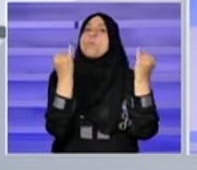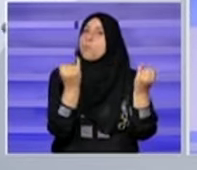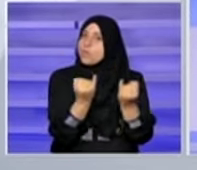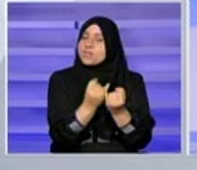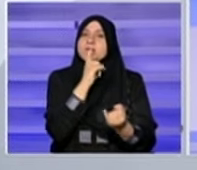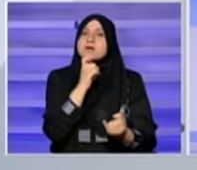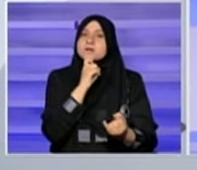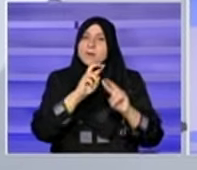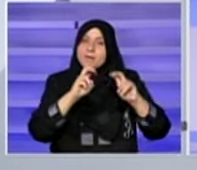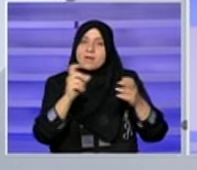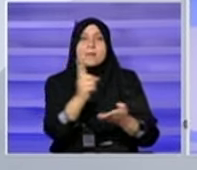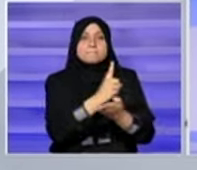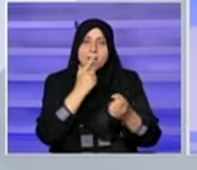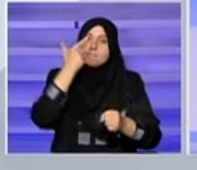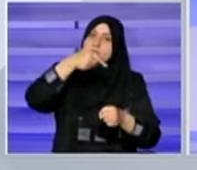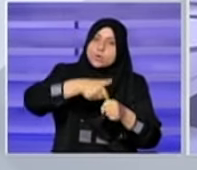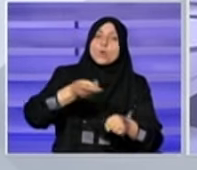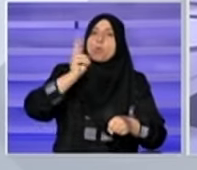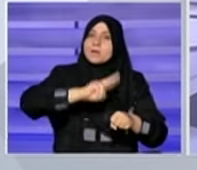قطر لبحوث البيئة والطاقة